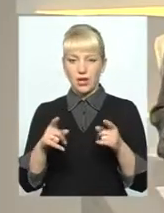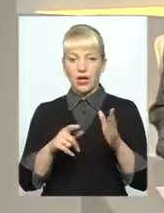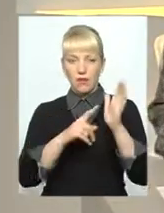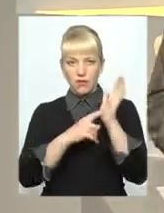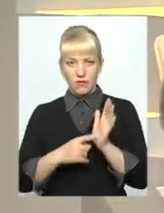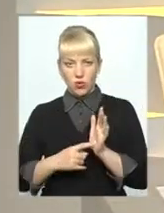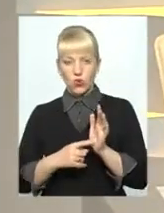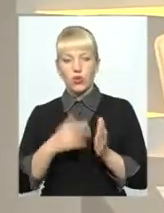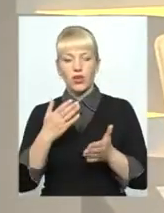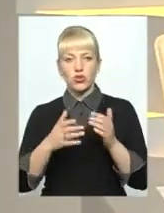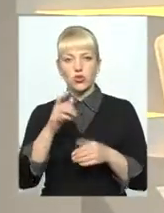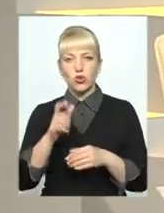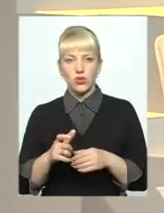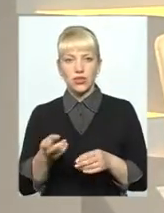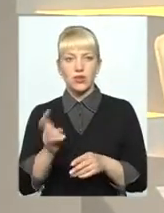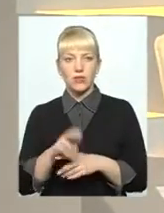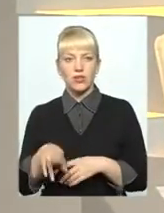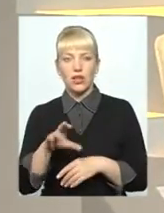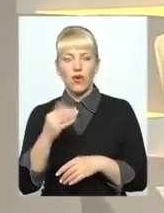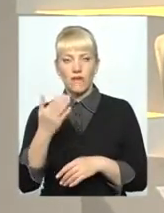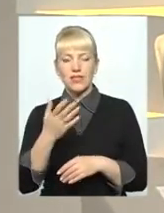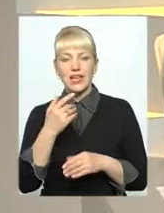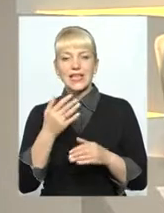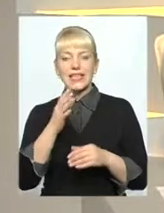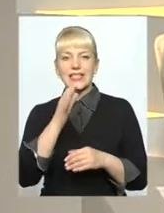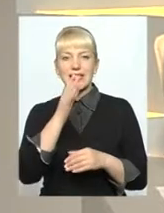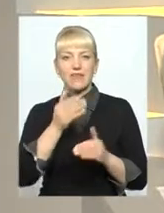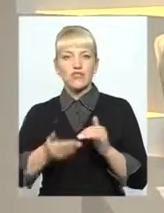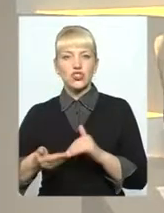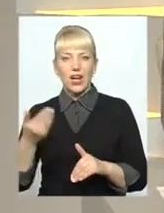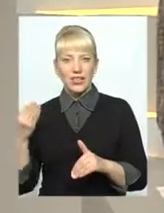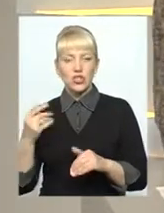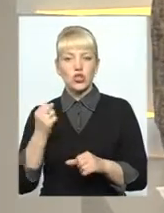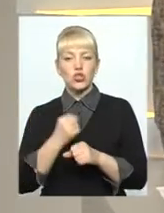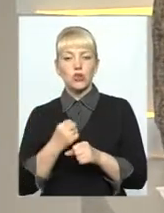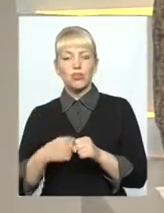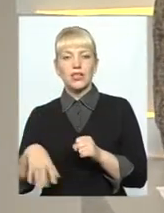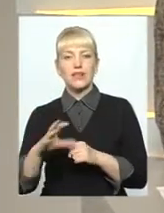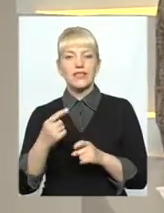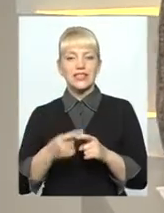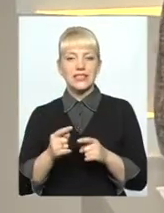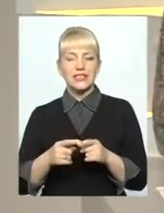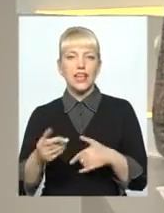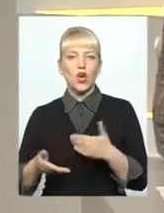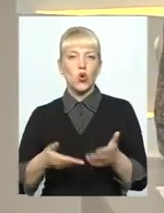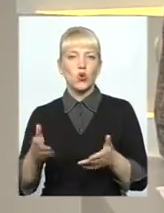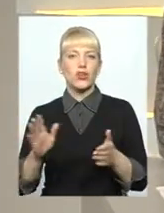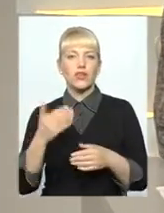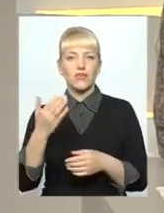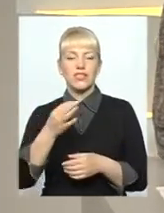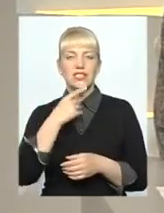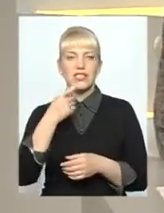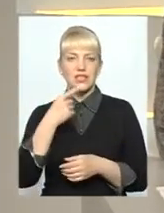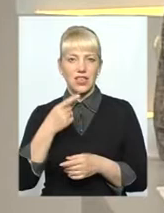тобто людина, якщо вона прийшла до вас завчасно і зробила оці всі кроки, які ви зазначили, в такому